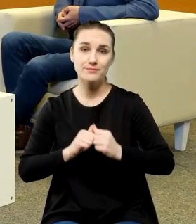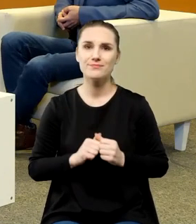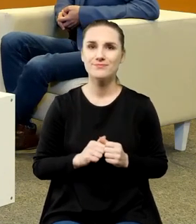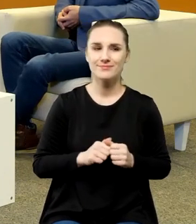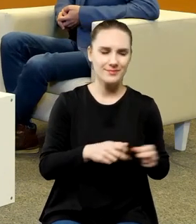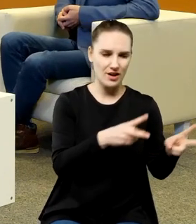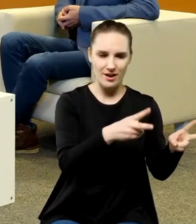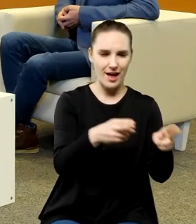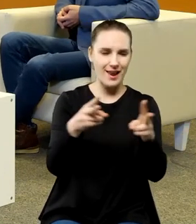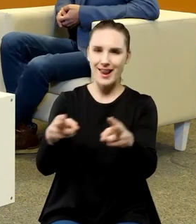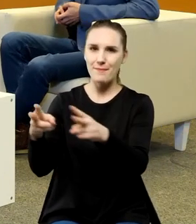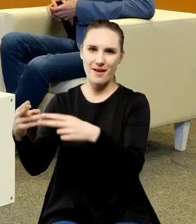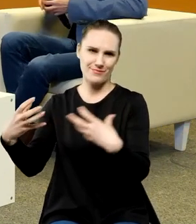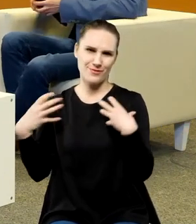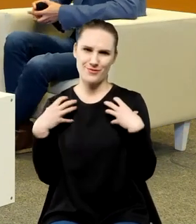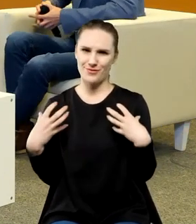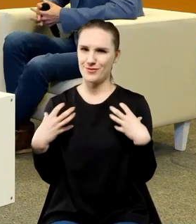wątków